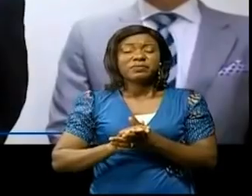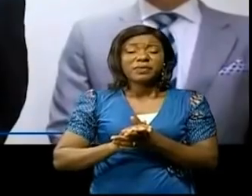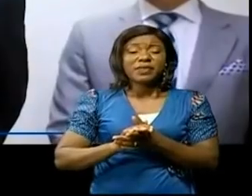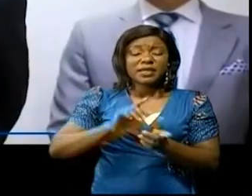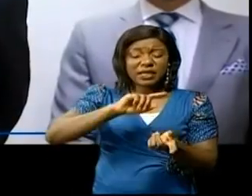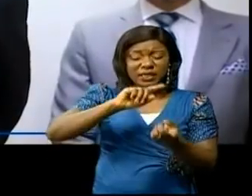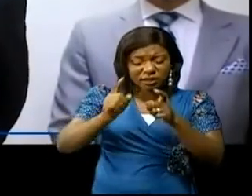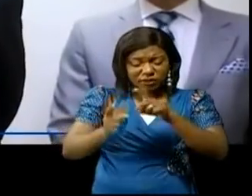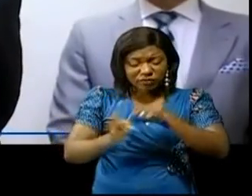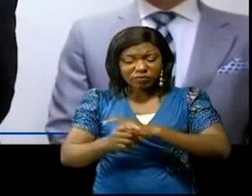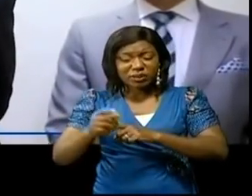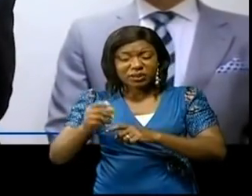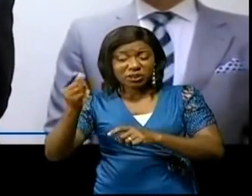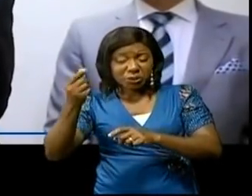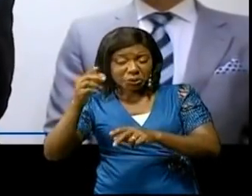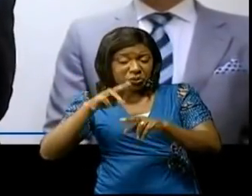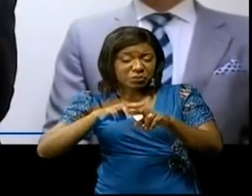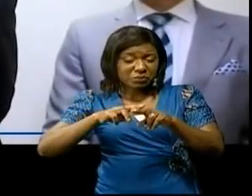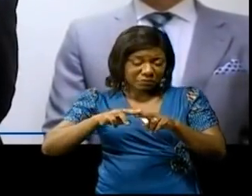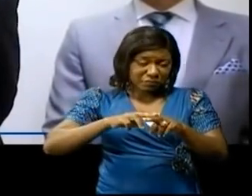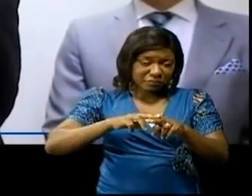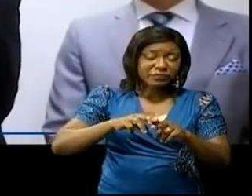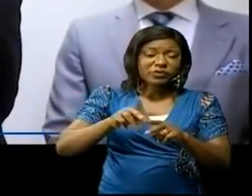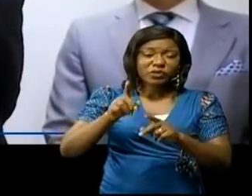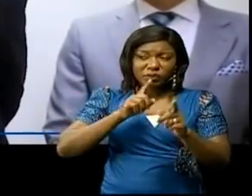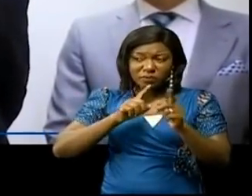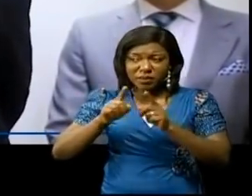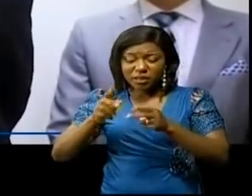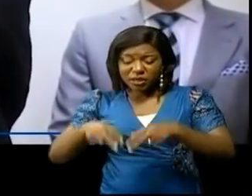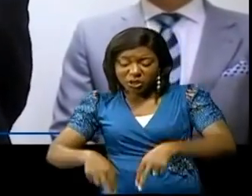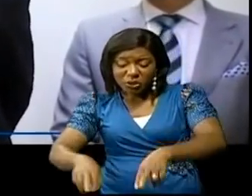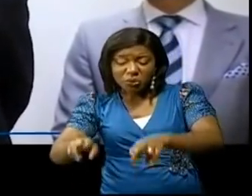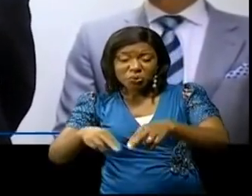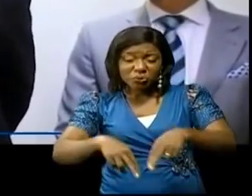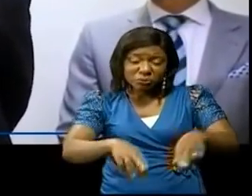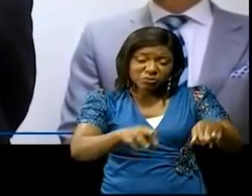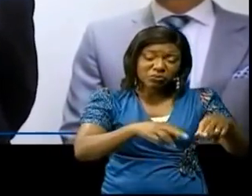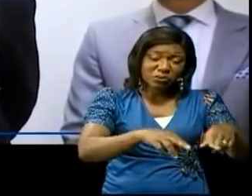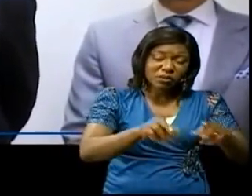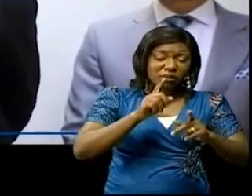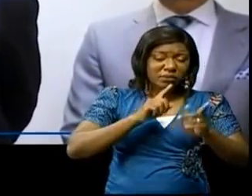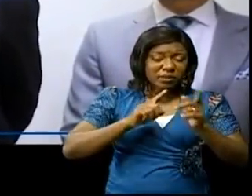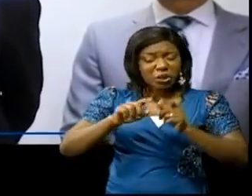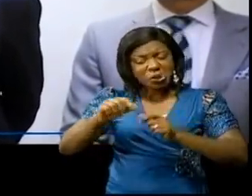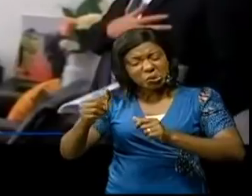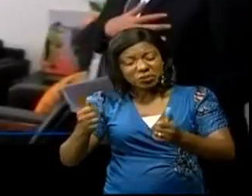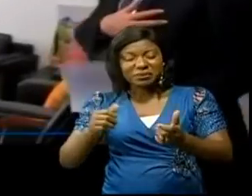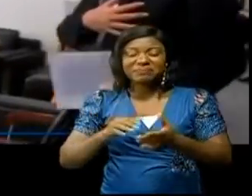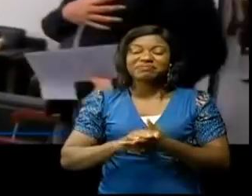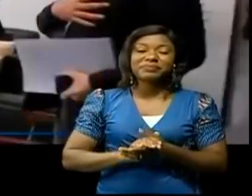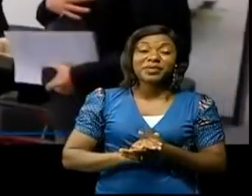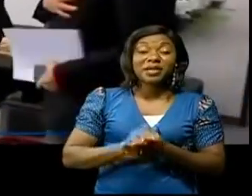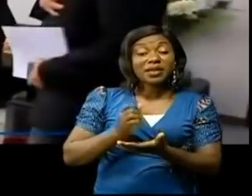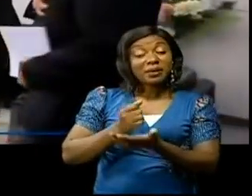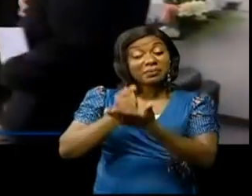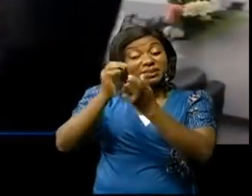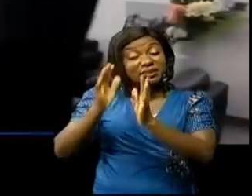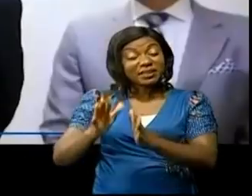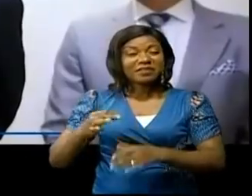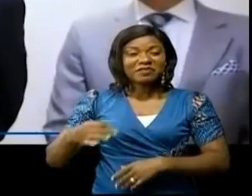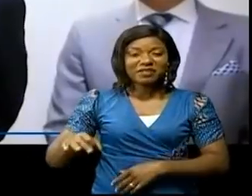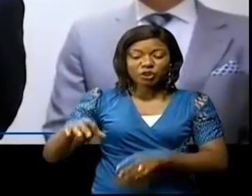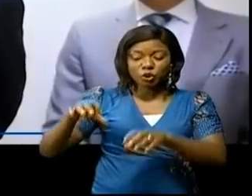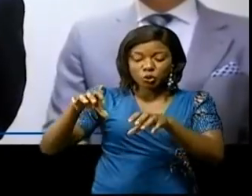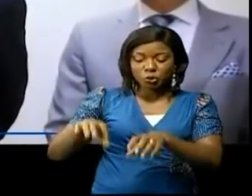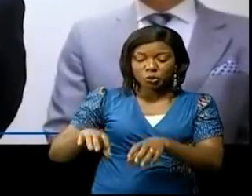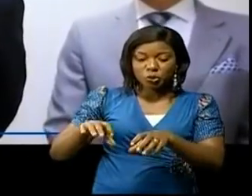transformation du secteur minier, des routes évidemment et bien d'autres sujets encore. L'ambassadeur français à RDC